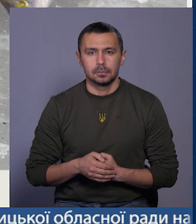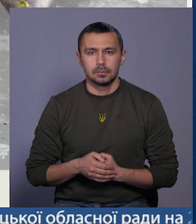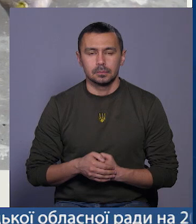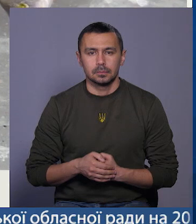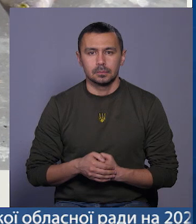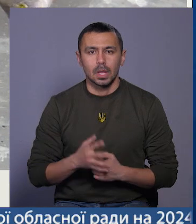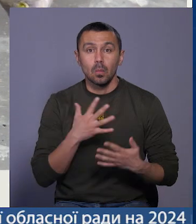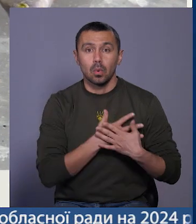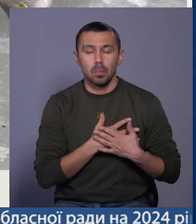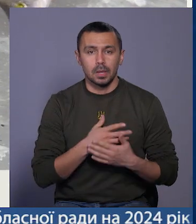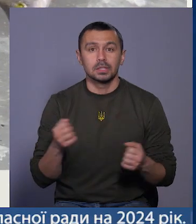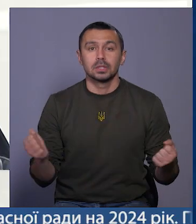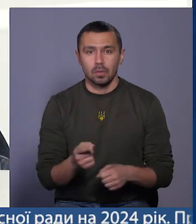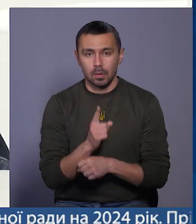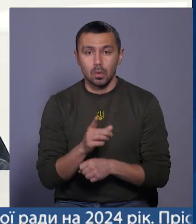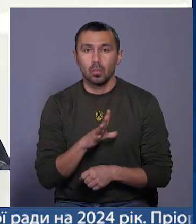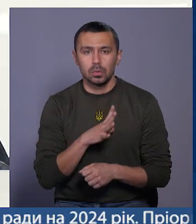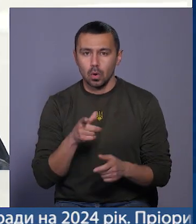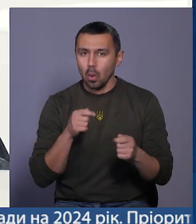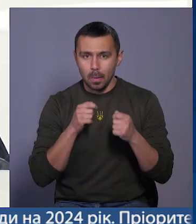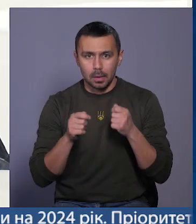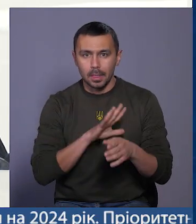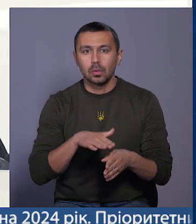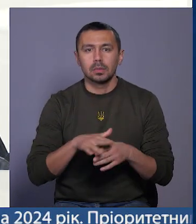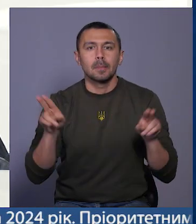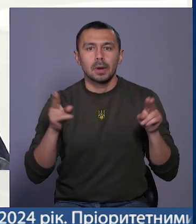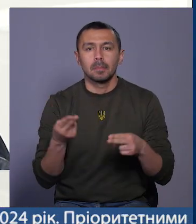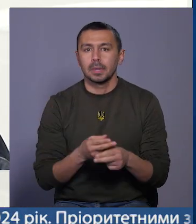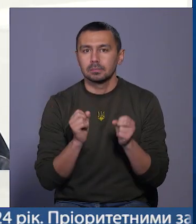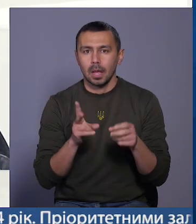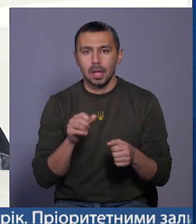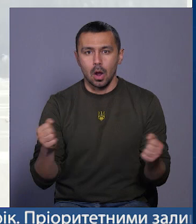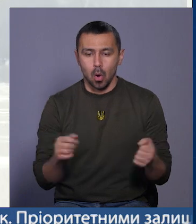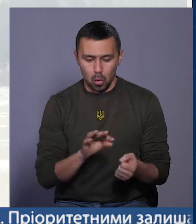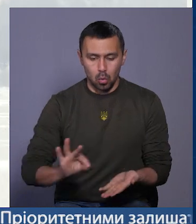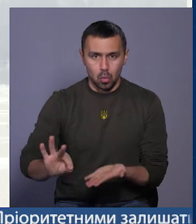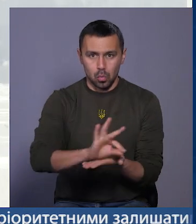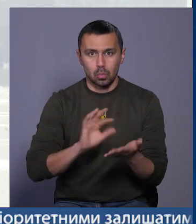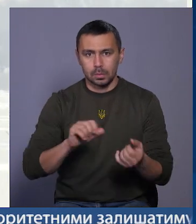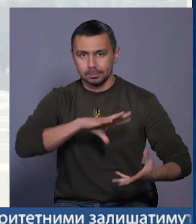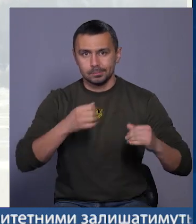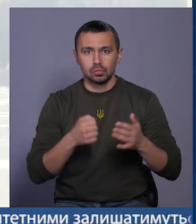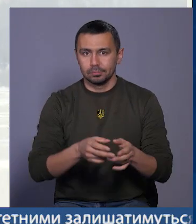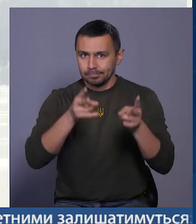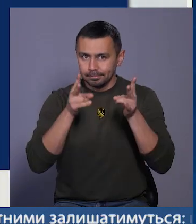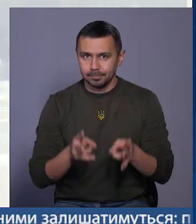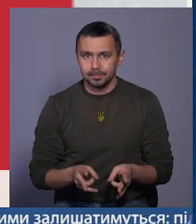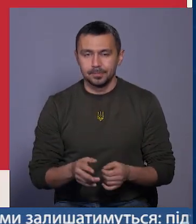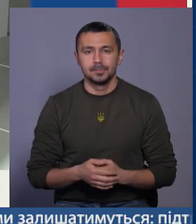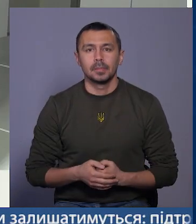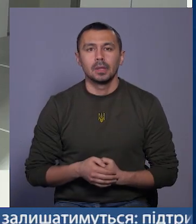Полюбляєш зимову риболовлю – будь обачним. Недотримання правил безпеки на льоду може призвести до трагічних наслідків.